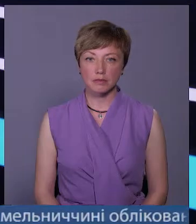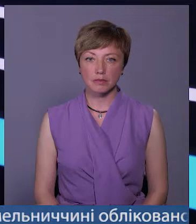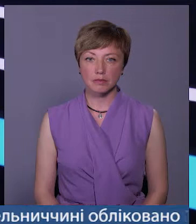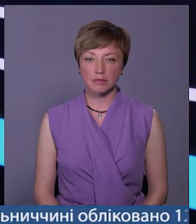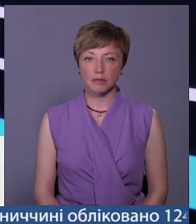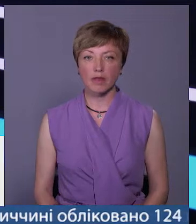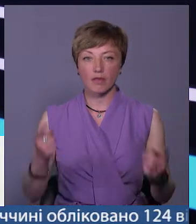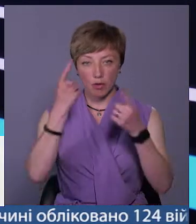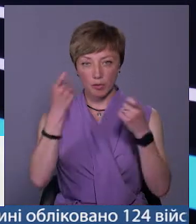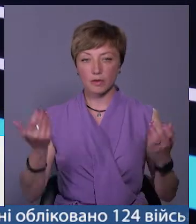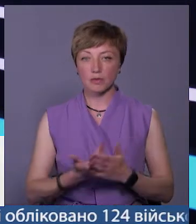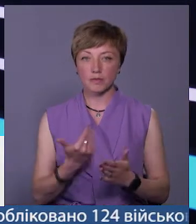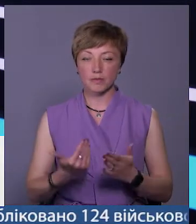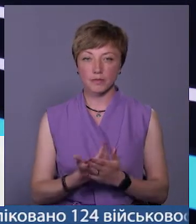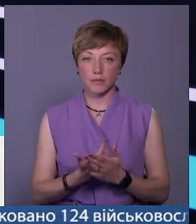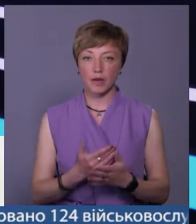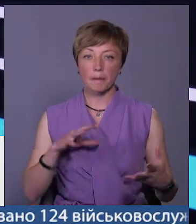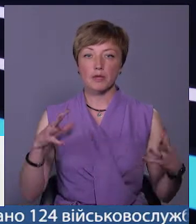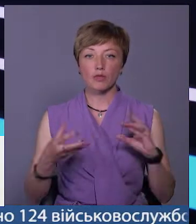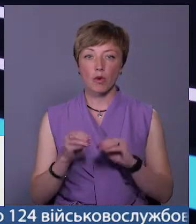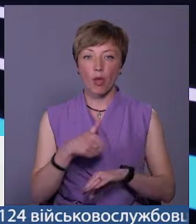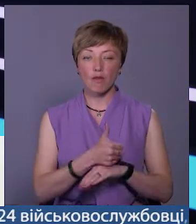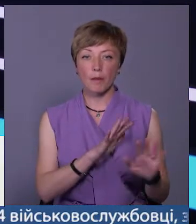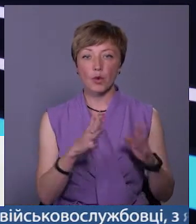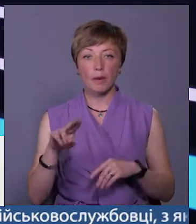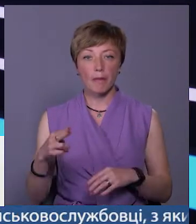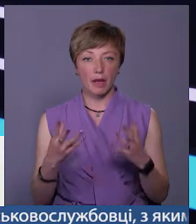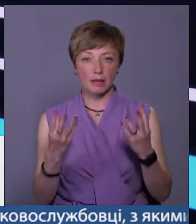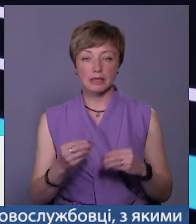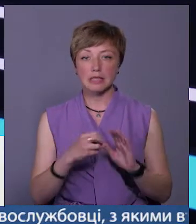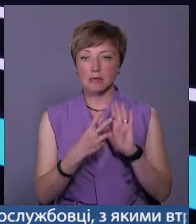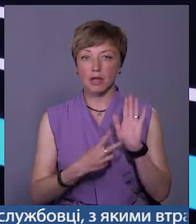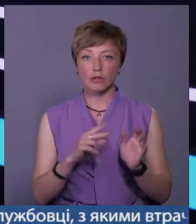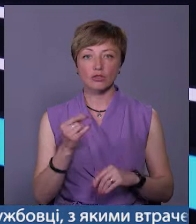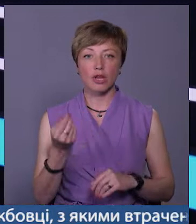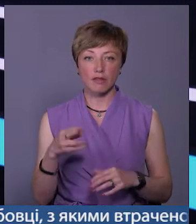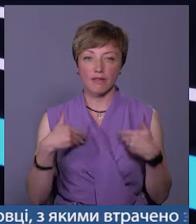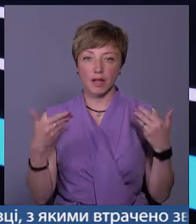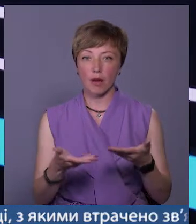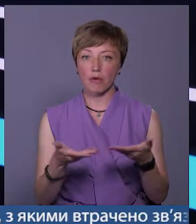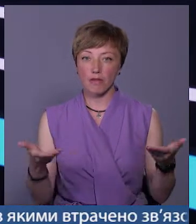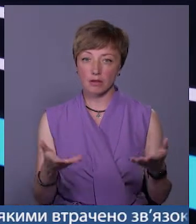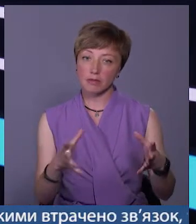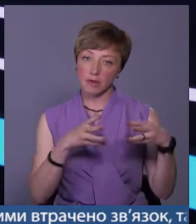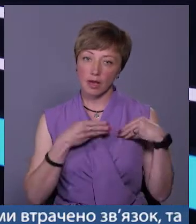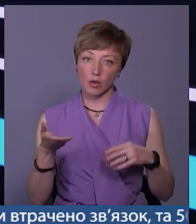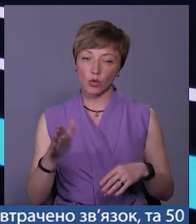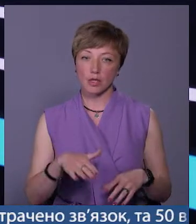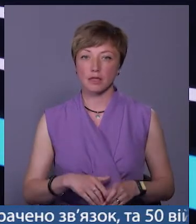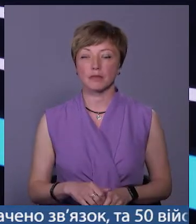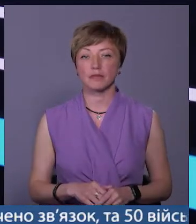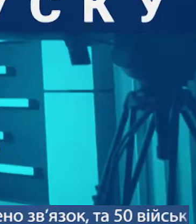В ефірі інформаційний випуск. Підсумуємо головні події п'ятниці 17 червня. Вітаємо вас, приєднуйтеся.